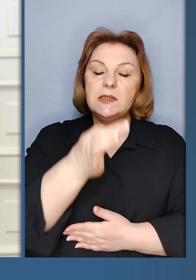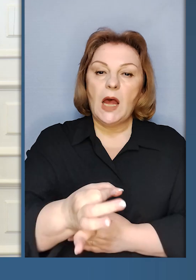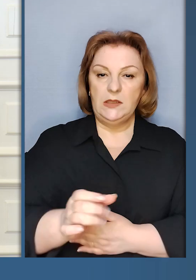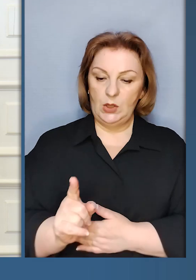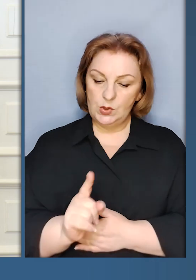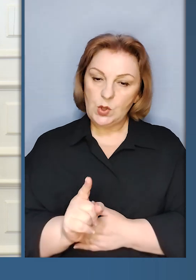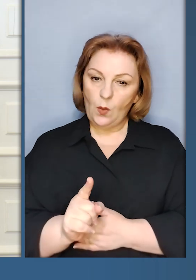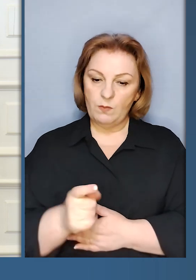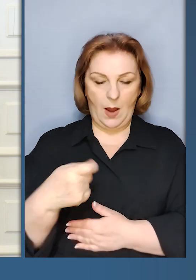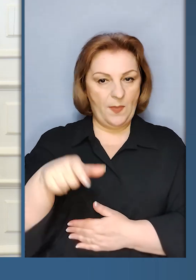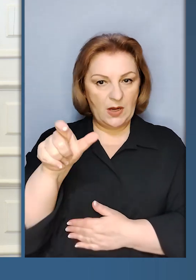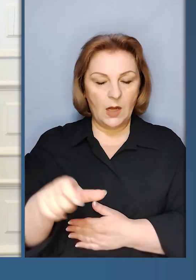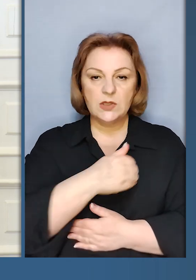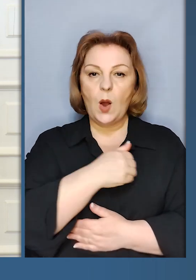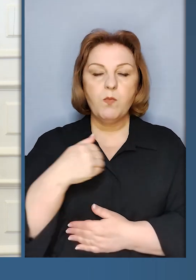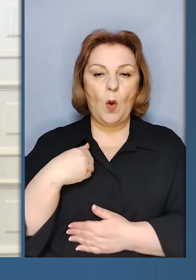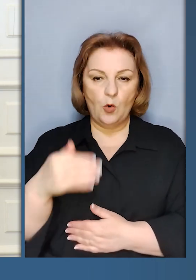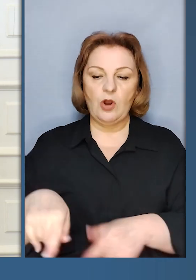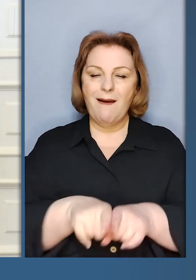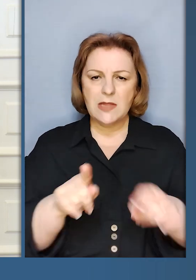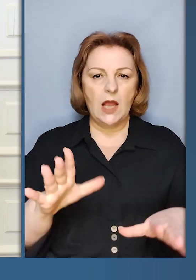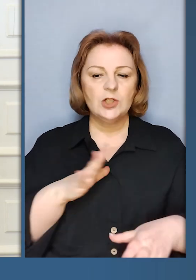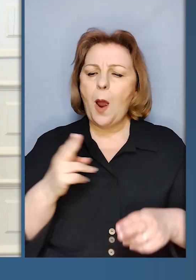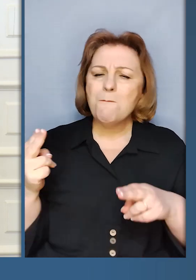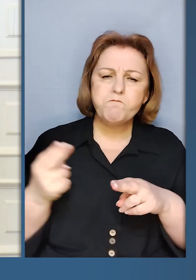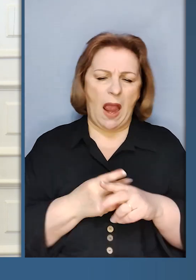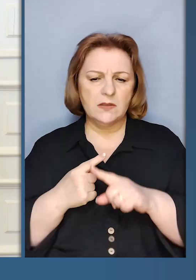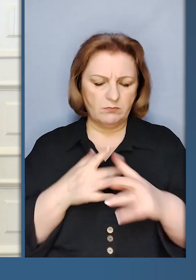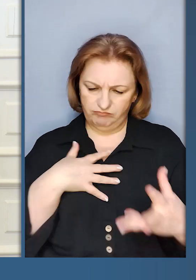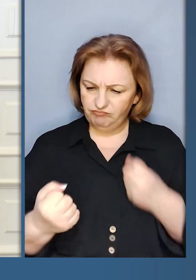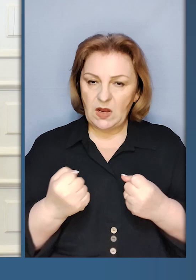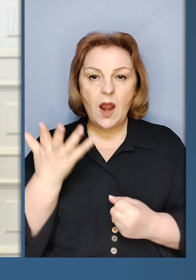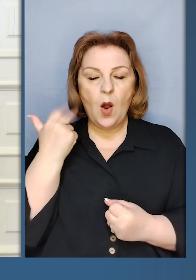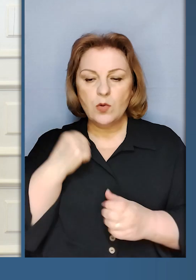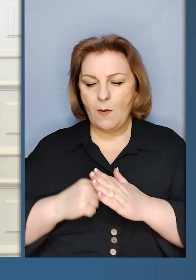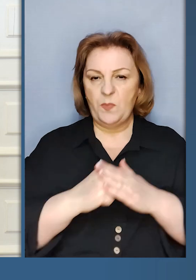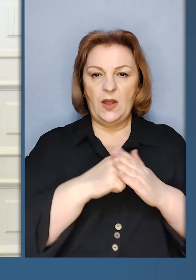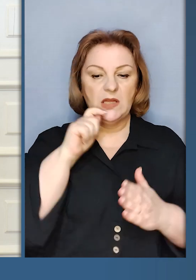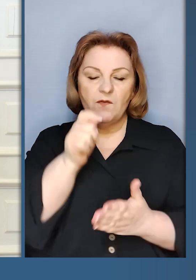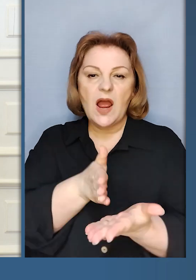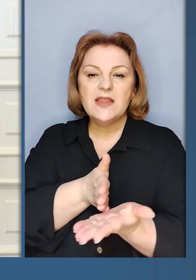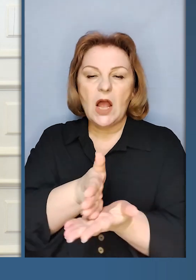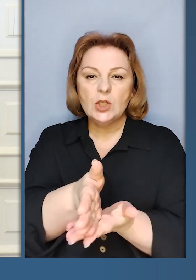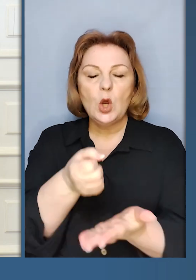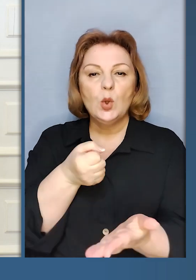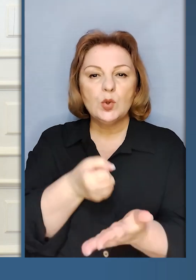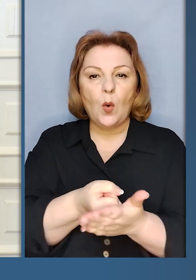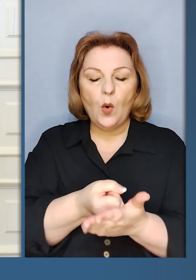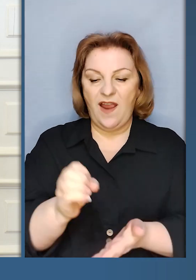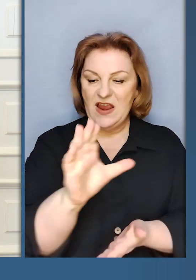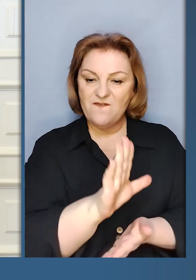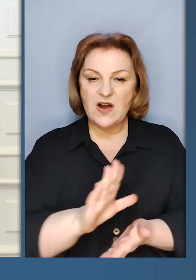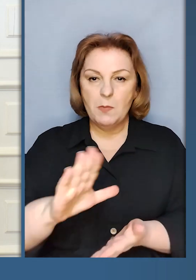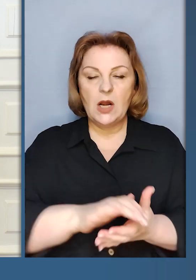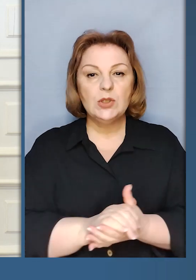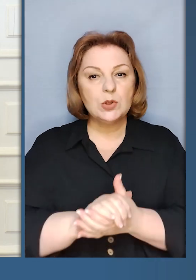сказати, що президент Польщі був так само безкомпромісним, коли підтримав Україну на шляху до